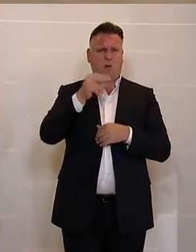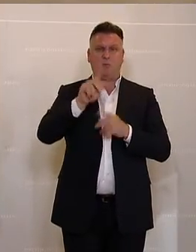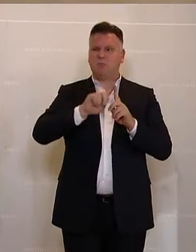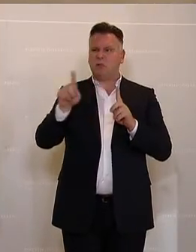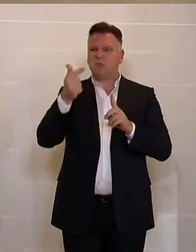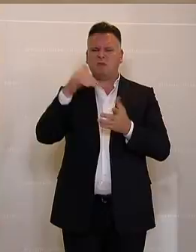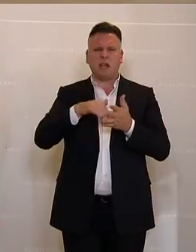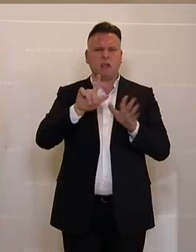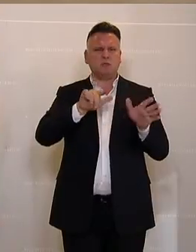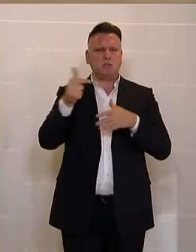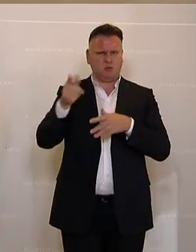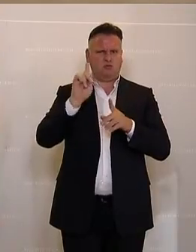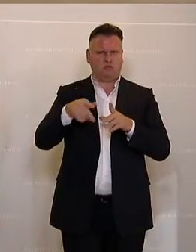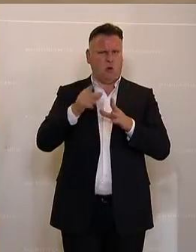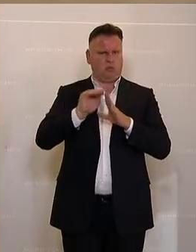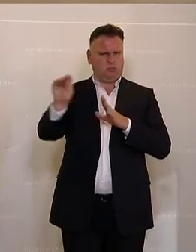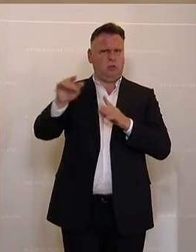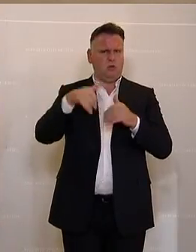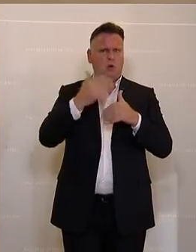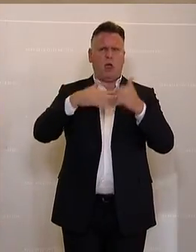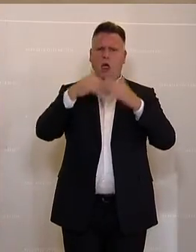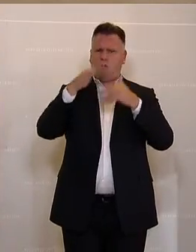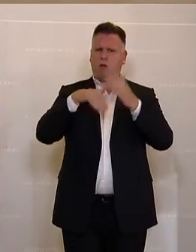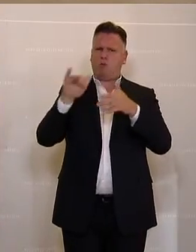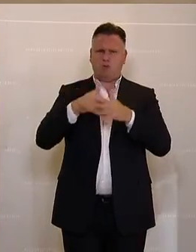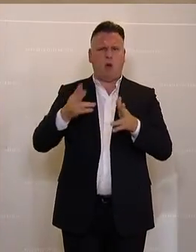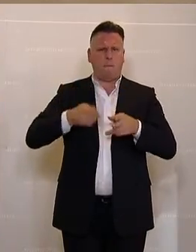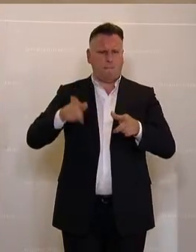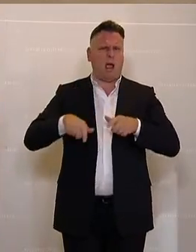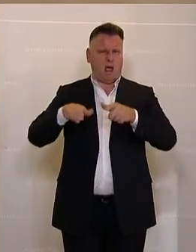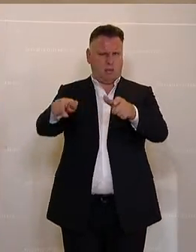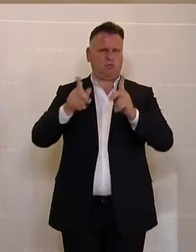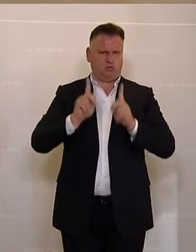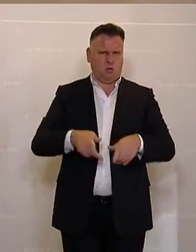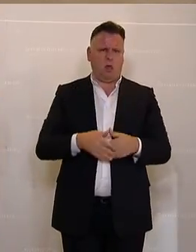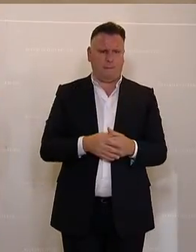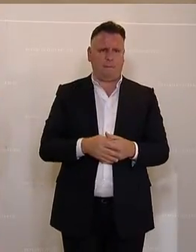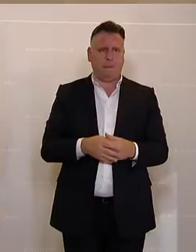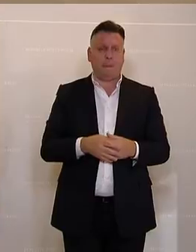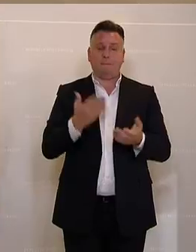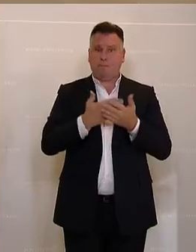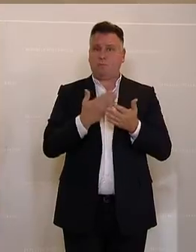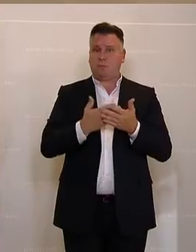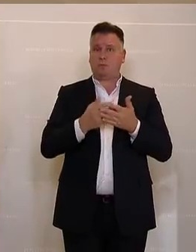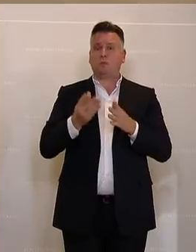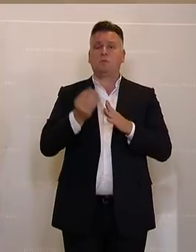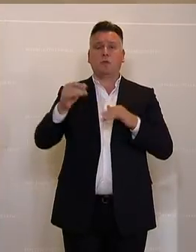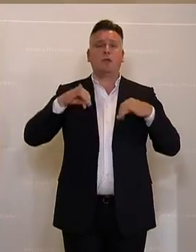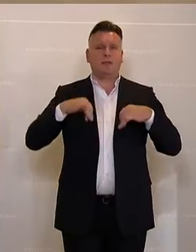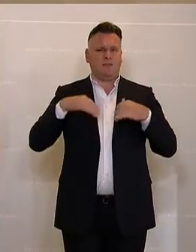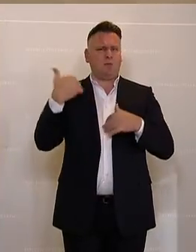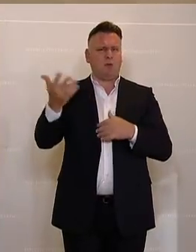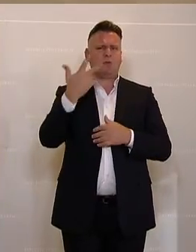2027 für den Ausbau der Bahninfrastruktur vorgesehen. Davon entfallen auf Tirol 3